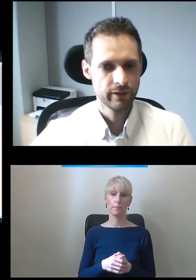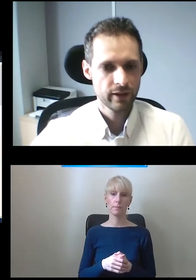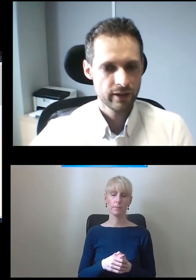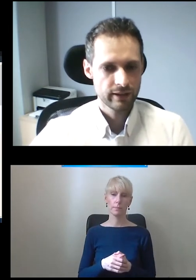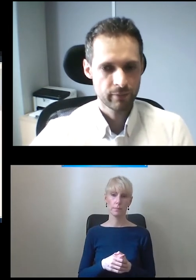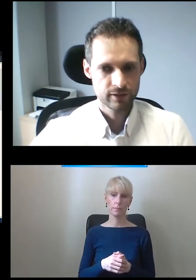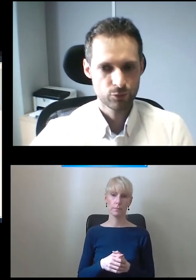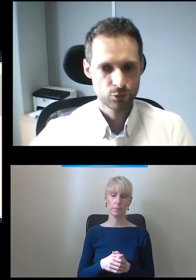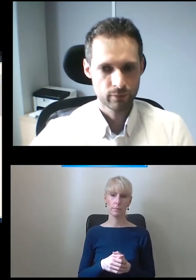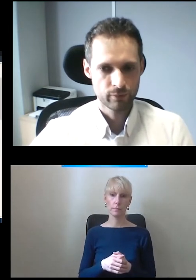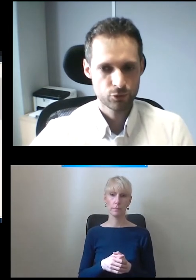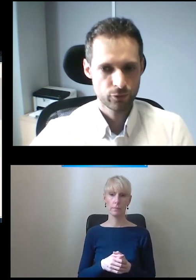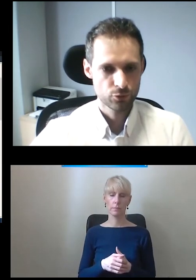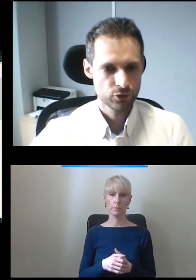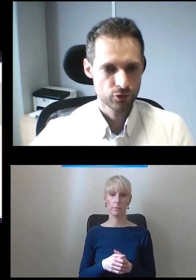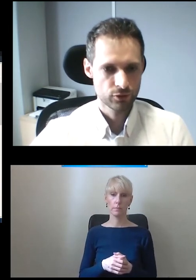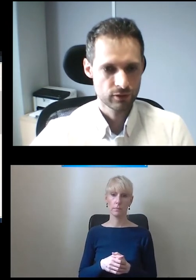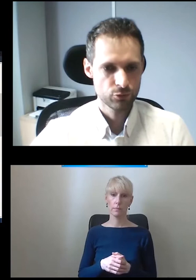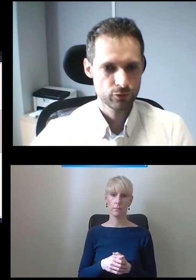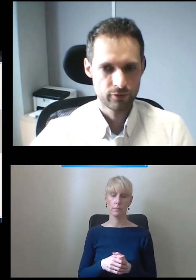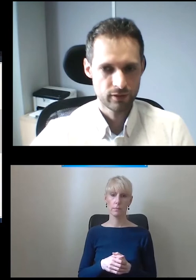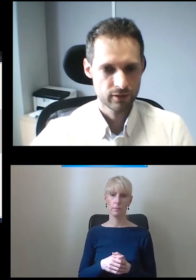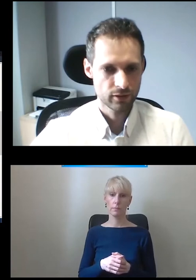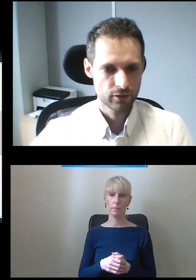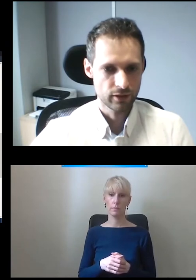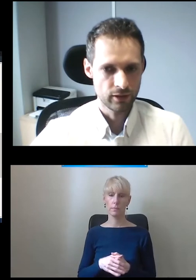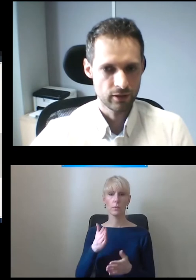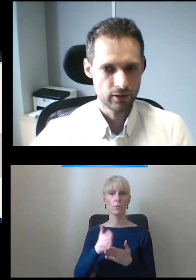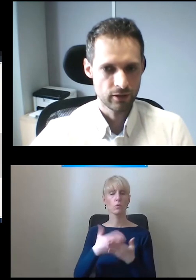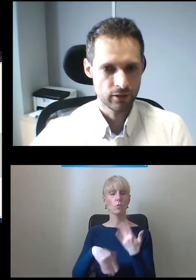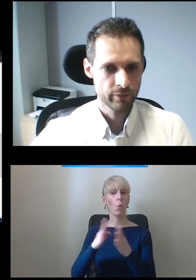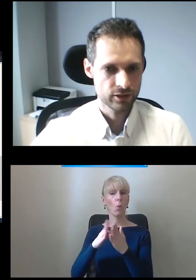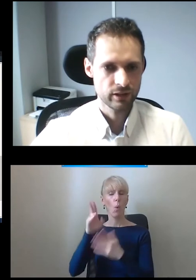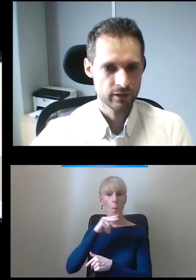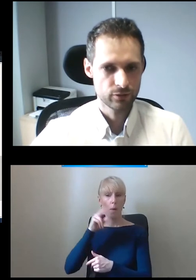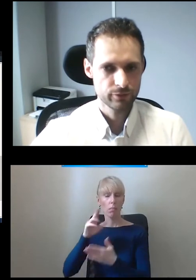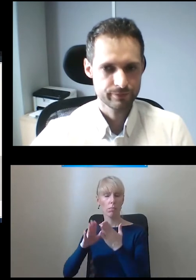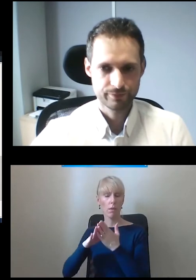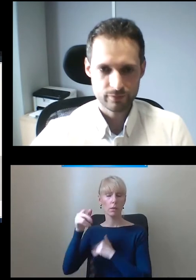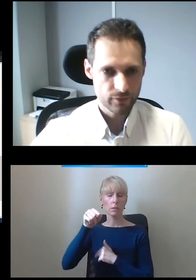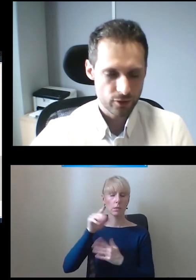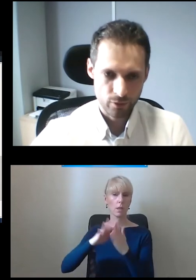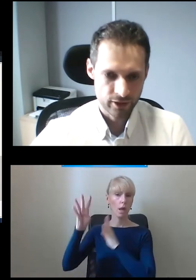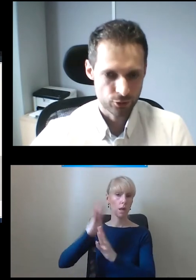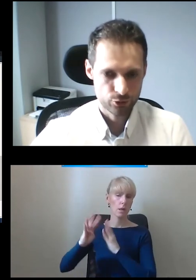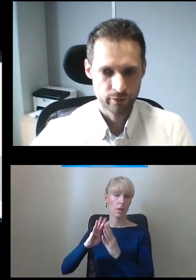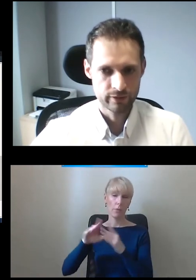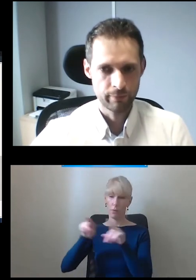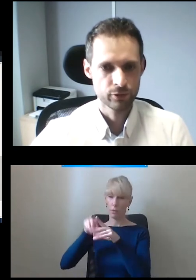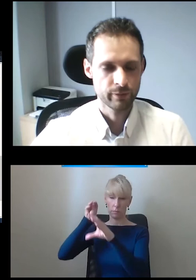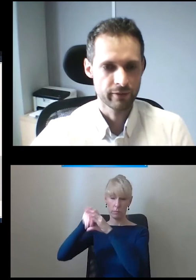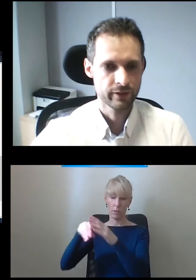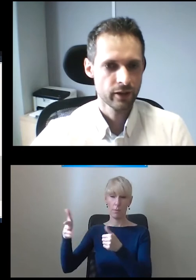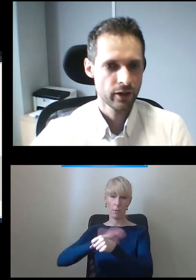filmy. Tam jest tego mnóstwo. Mnóstwo różnych rozwiązań, mnóstwo wind i komentarze klientów, komentarze osób